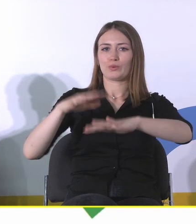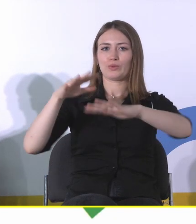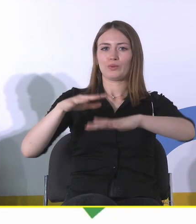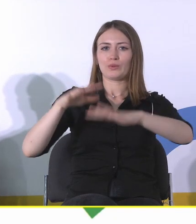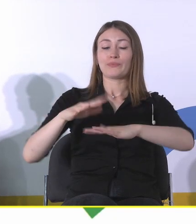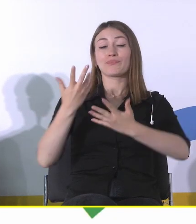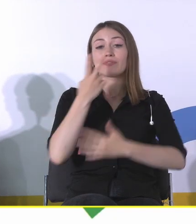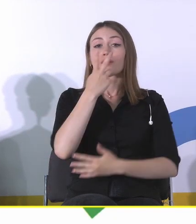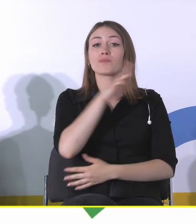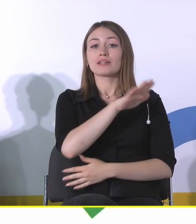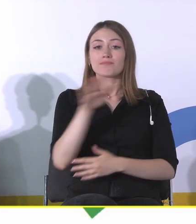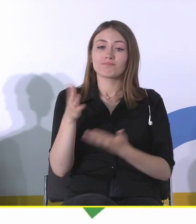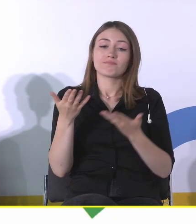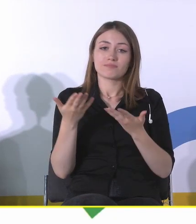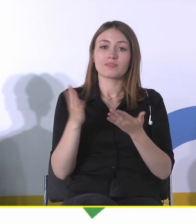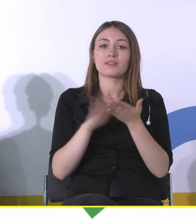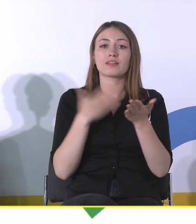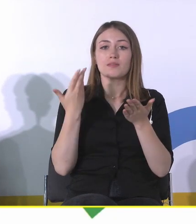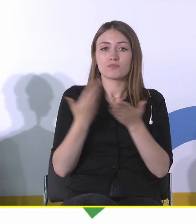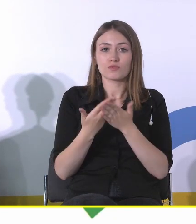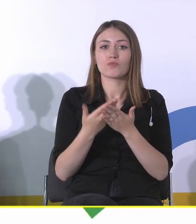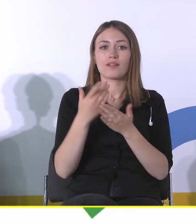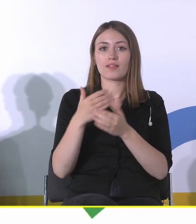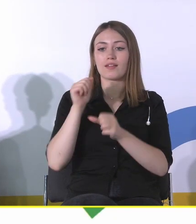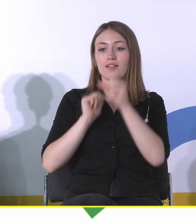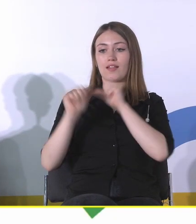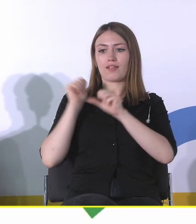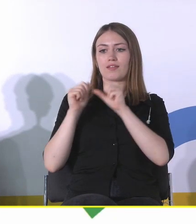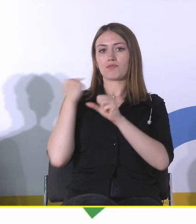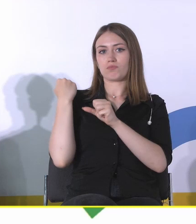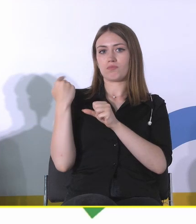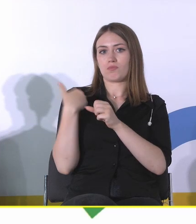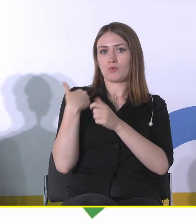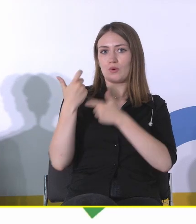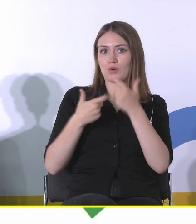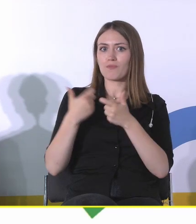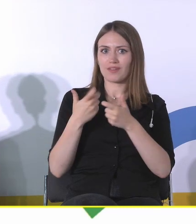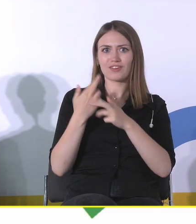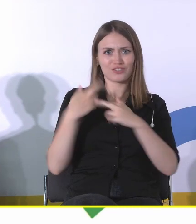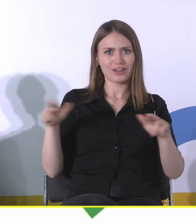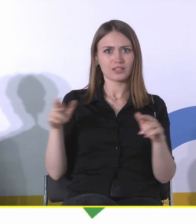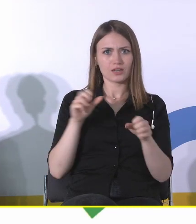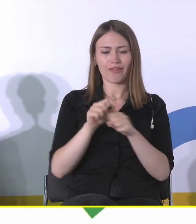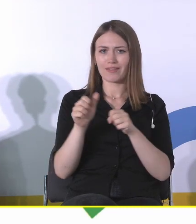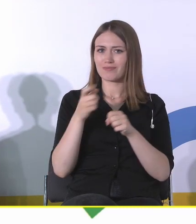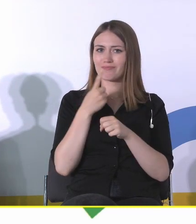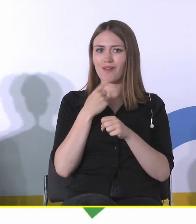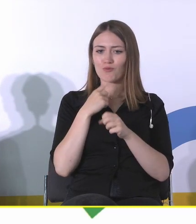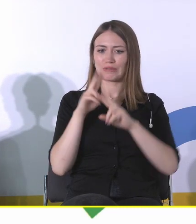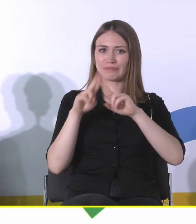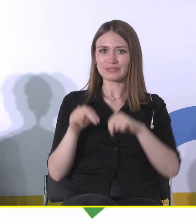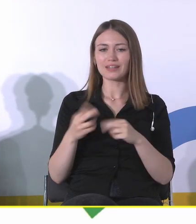państwo, że z tego całego dorobku poprzednich pokoleń, tych rzeczy, tych przedmiotów zostało właściwie stosunkowo niewiele. Zostały te takie